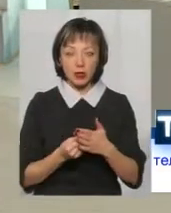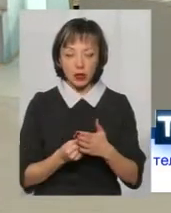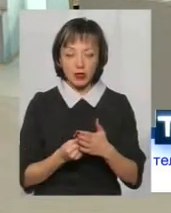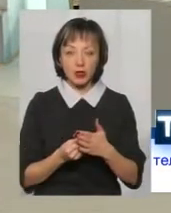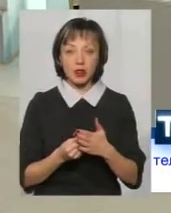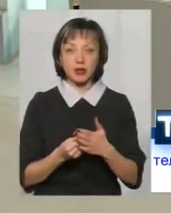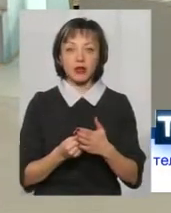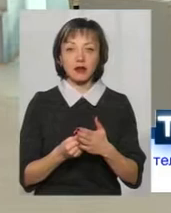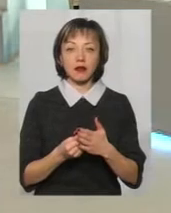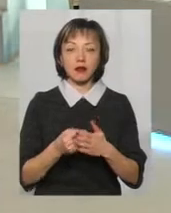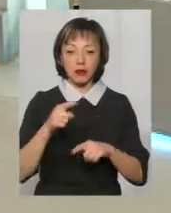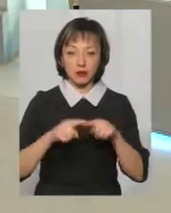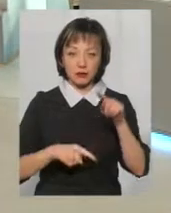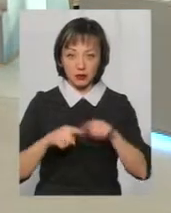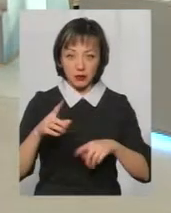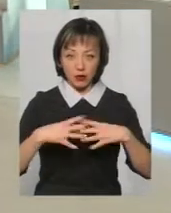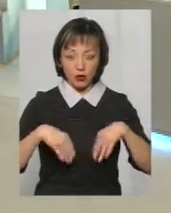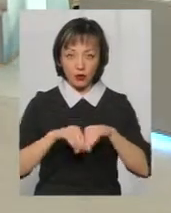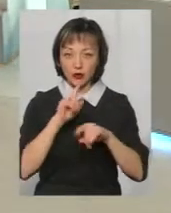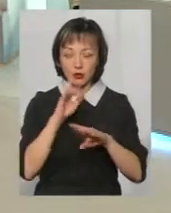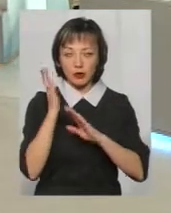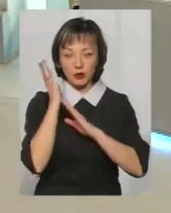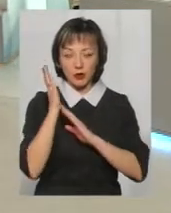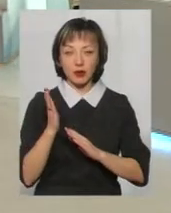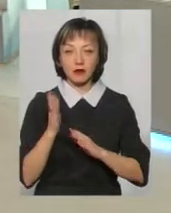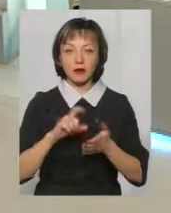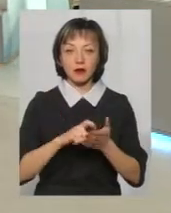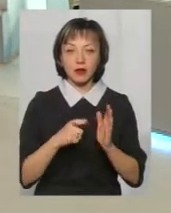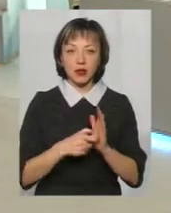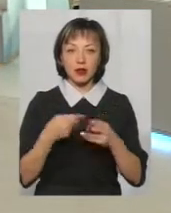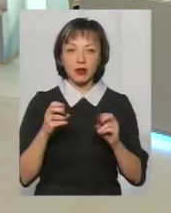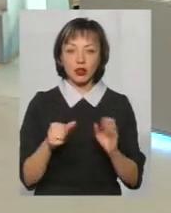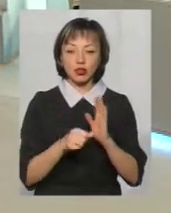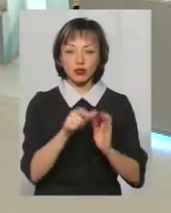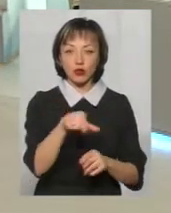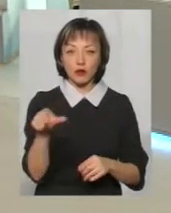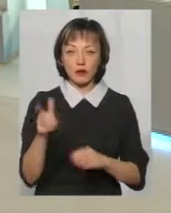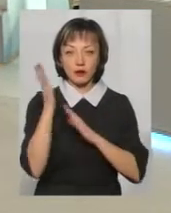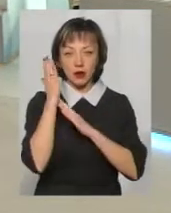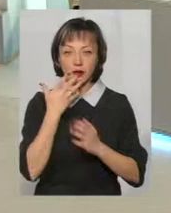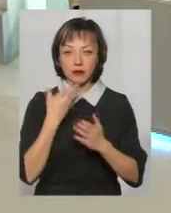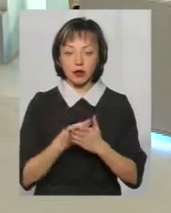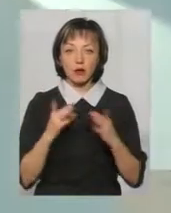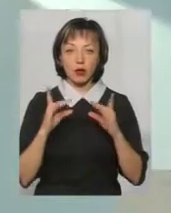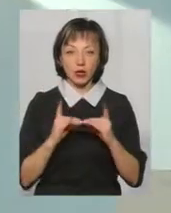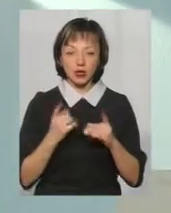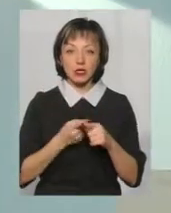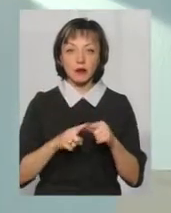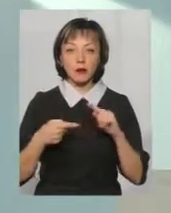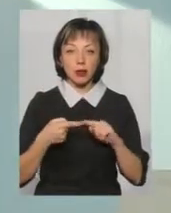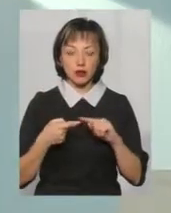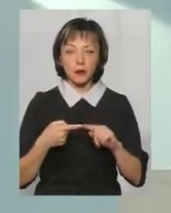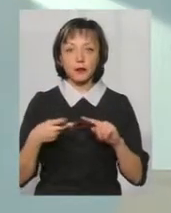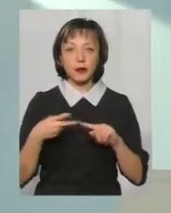біологічної родини, і вона не буде спати у кімнаті, там де є шість чоловіка, вона буде спати на своєму ліжку. Це перше.